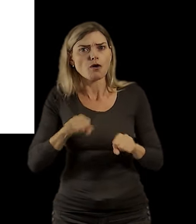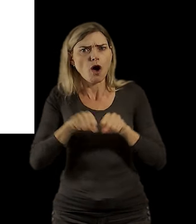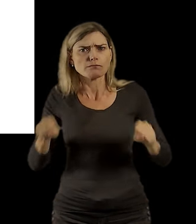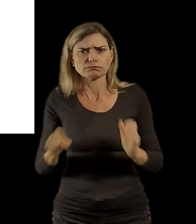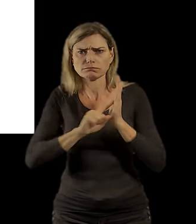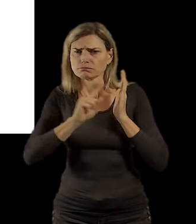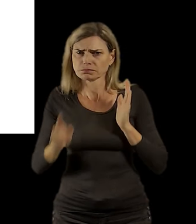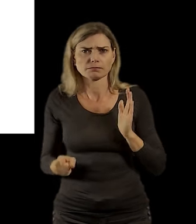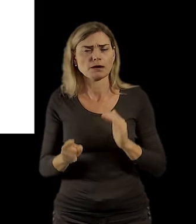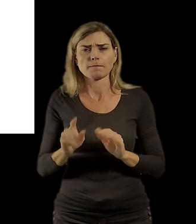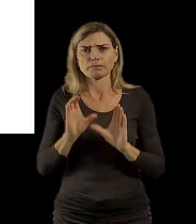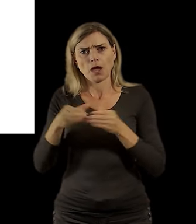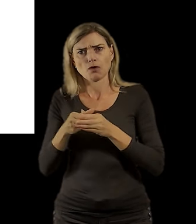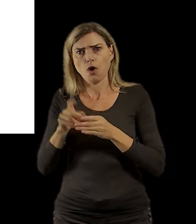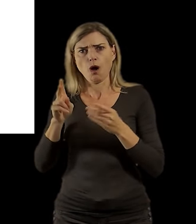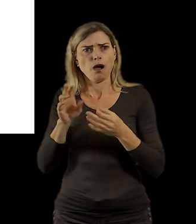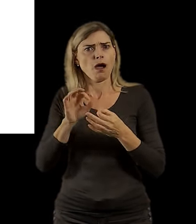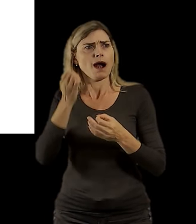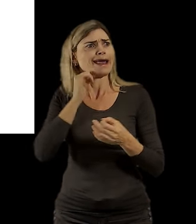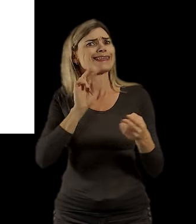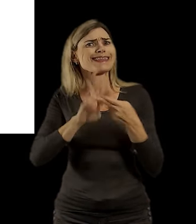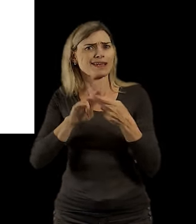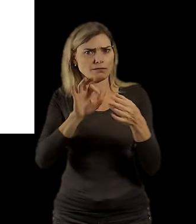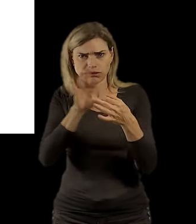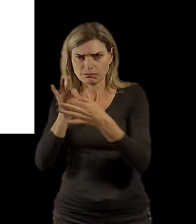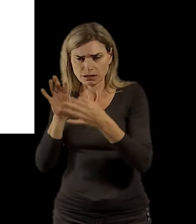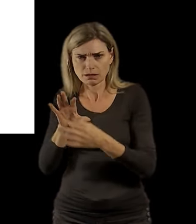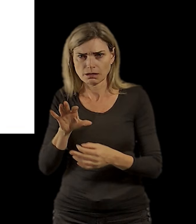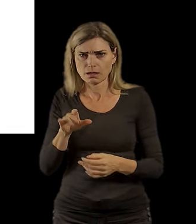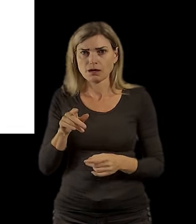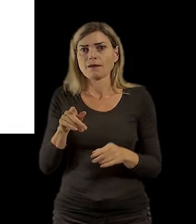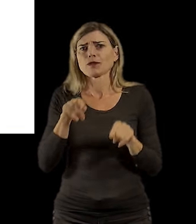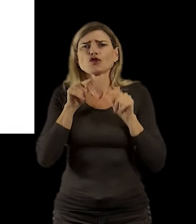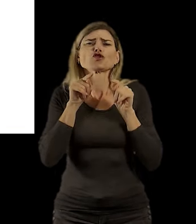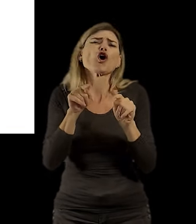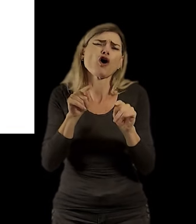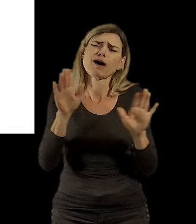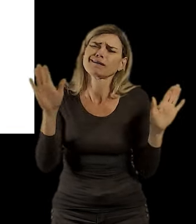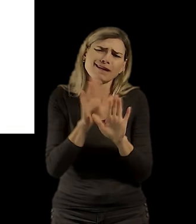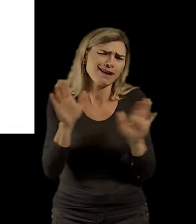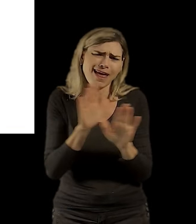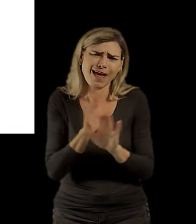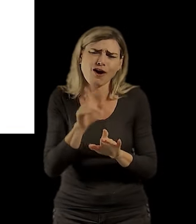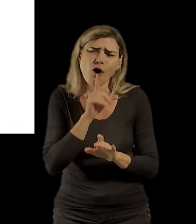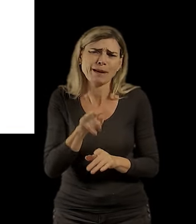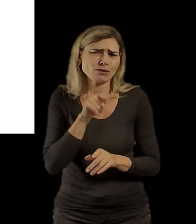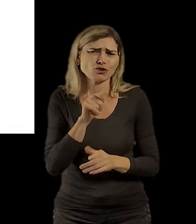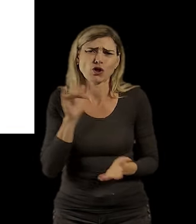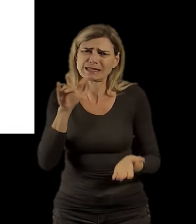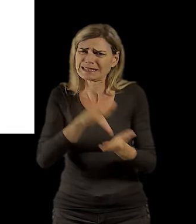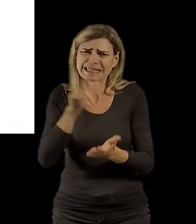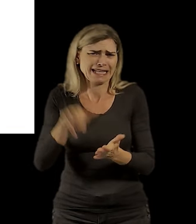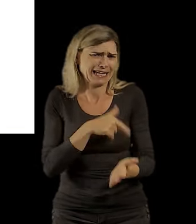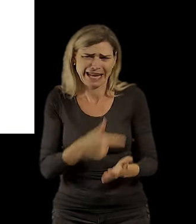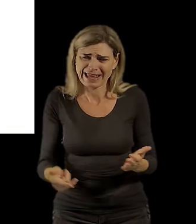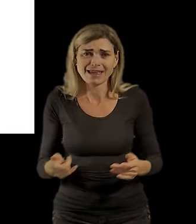ty Hunger Games, tak možná si říkáte, který pitomec by mohl něco takového vůbec šířit, tak je